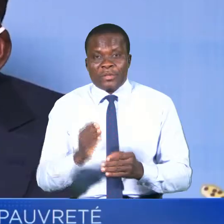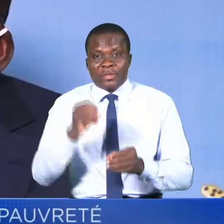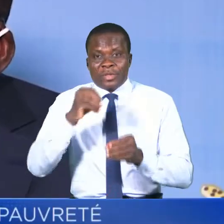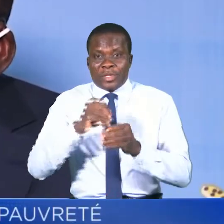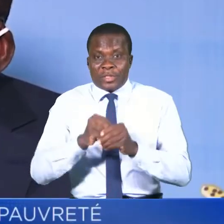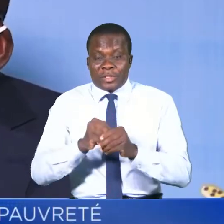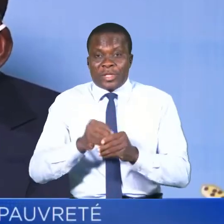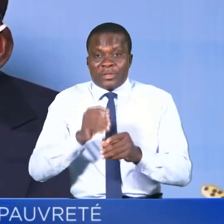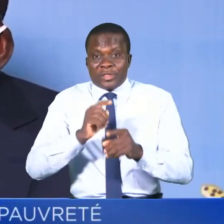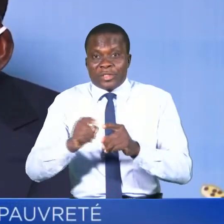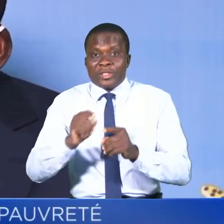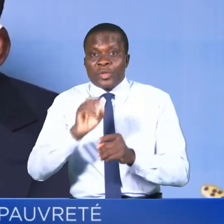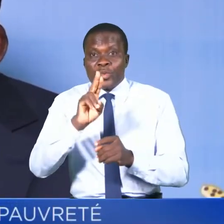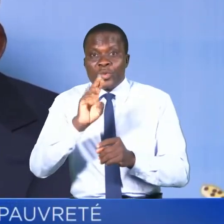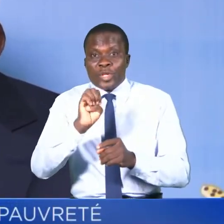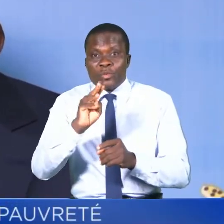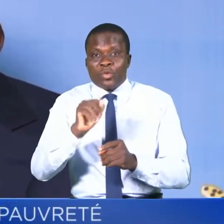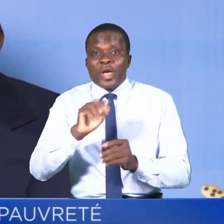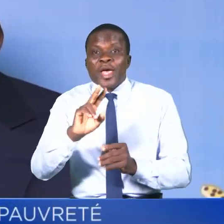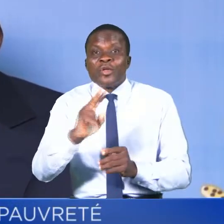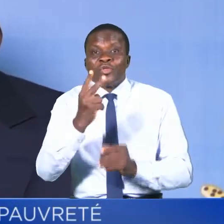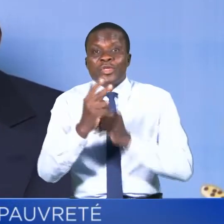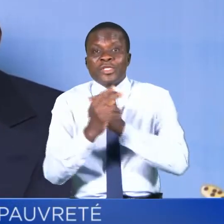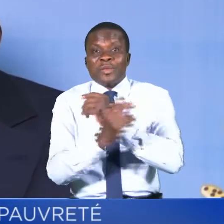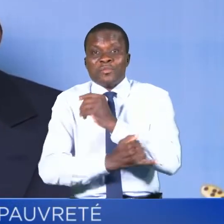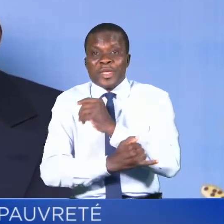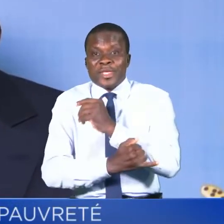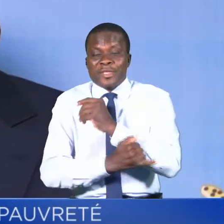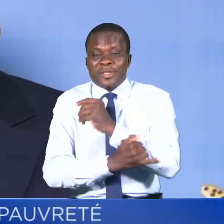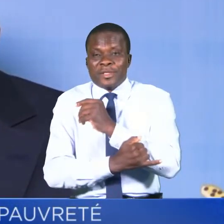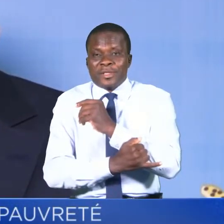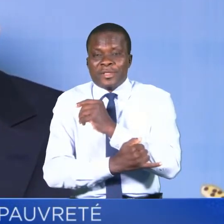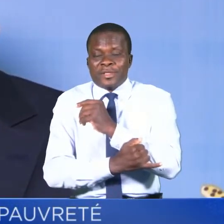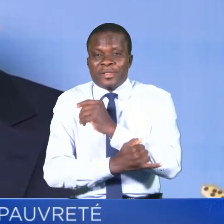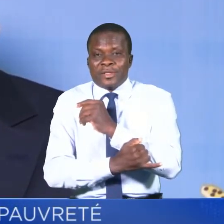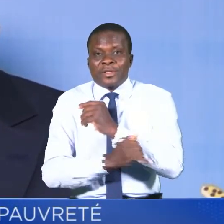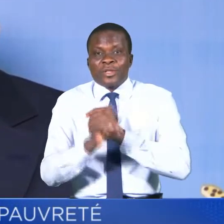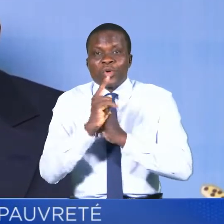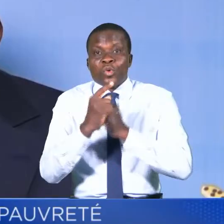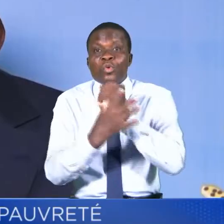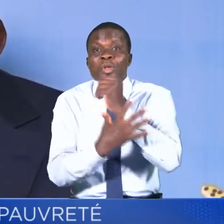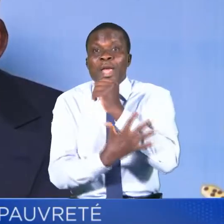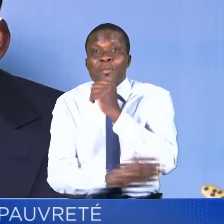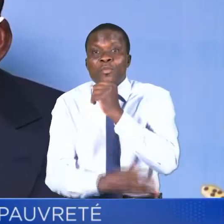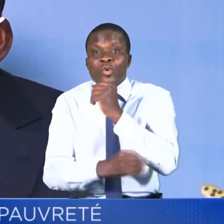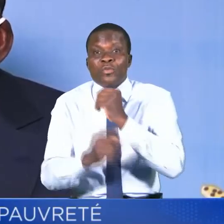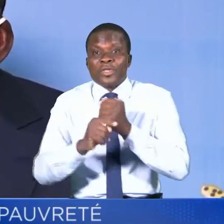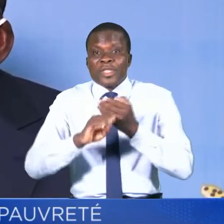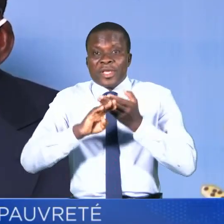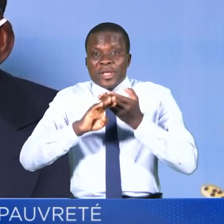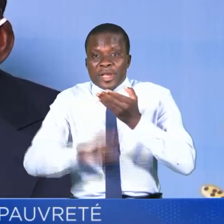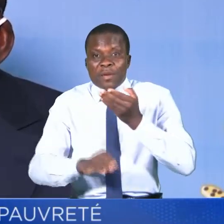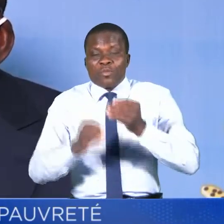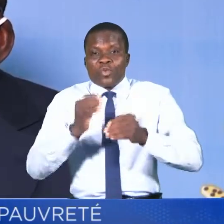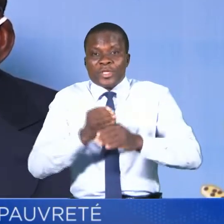'UEMOA, est le deuxième pays où la pauvreté est la moins élevée.